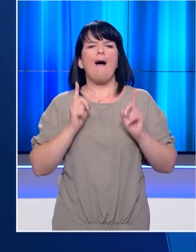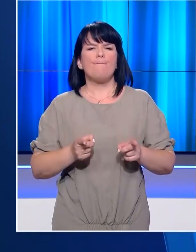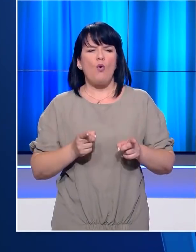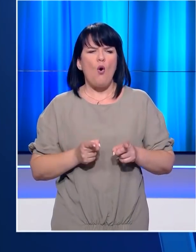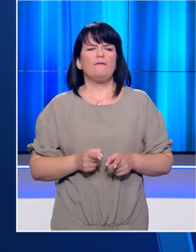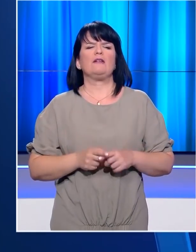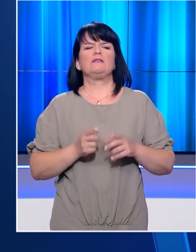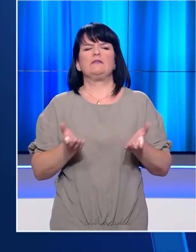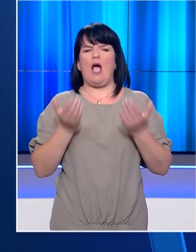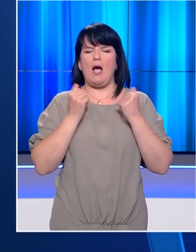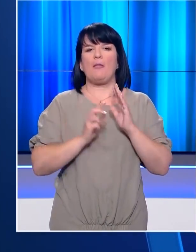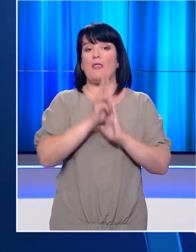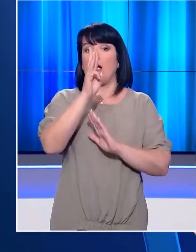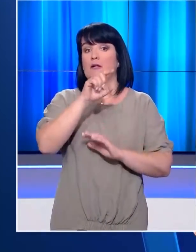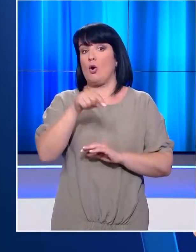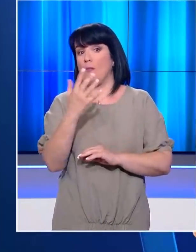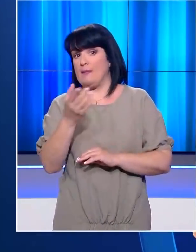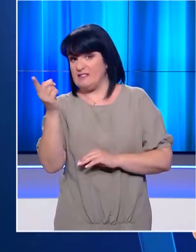φτάνουν στο 13,5%.